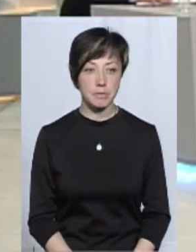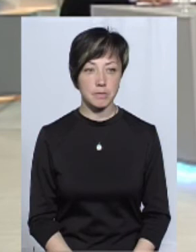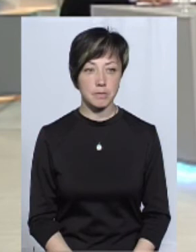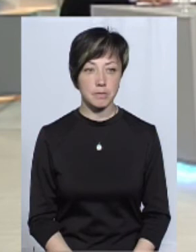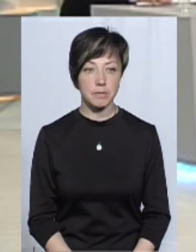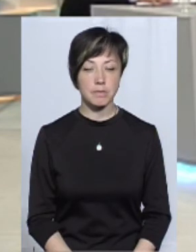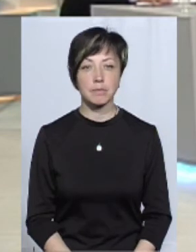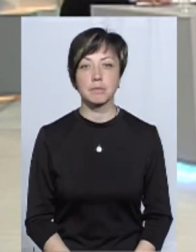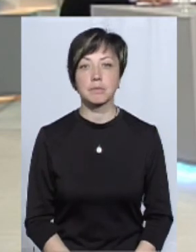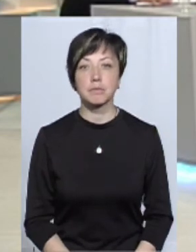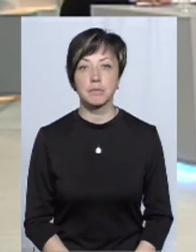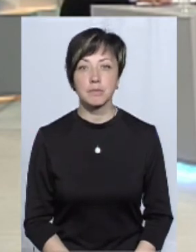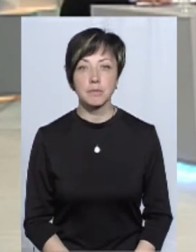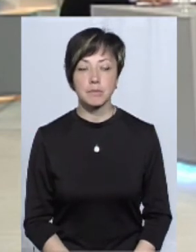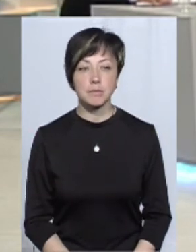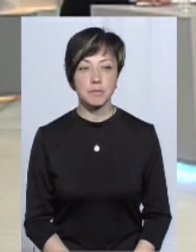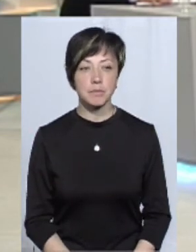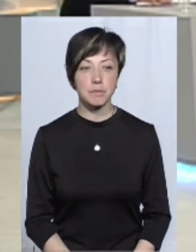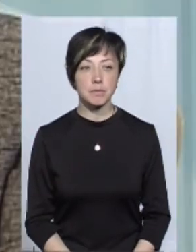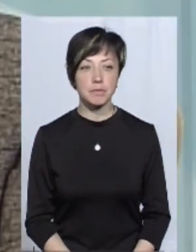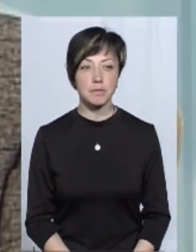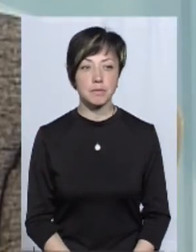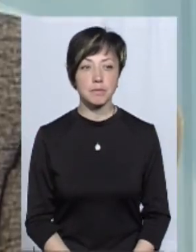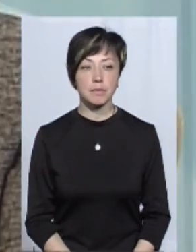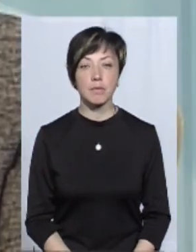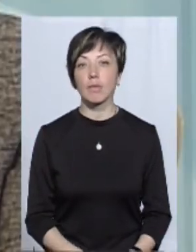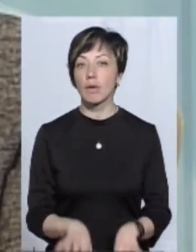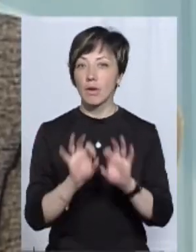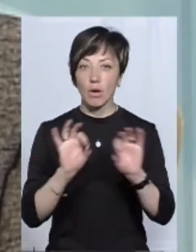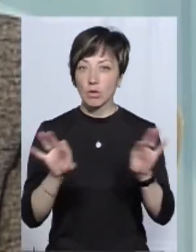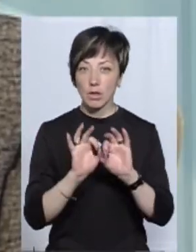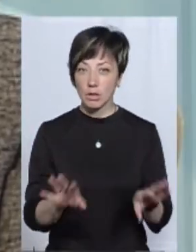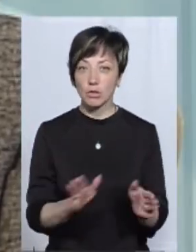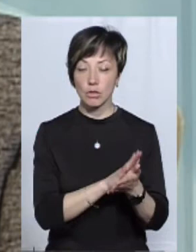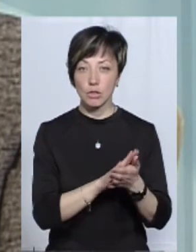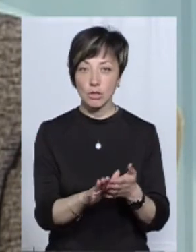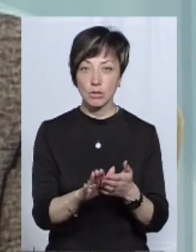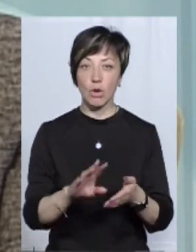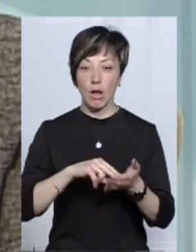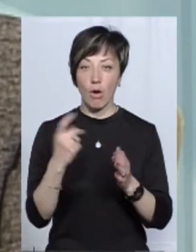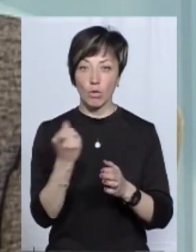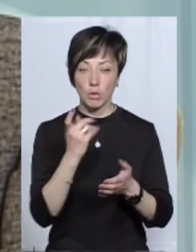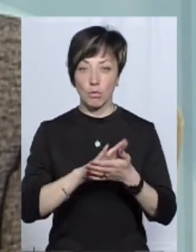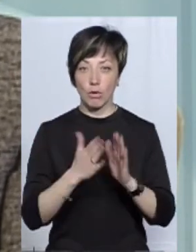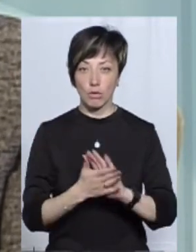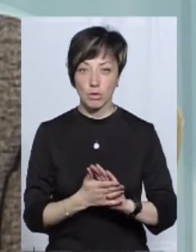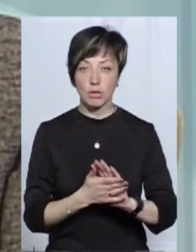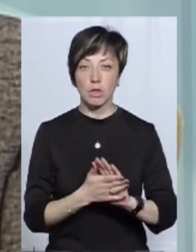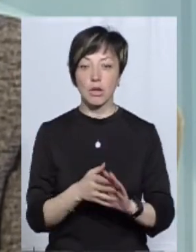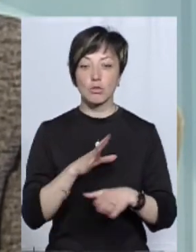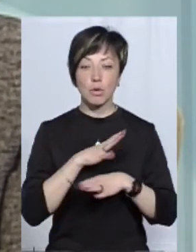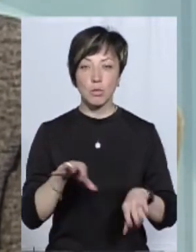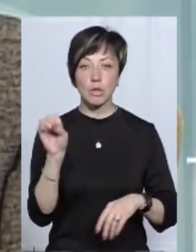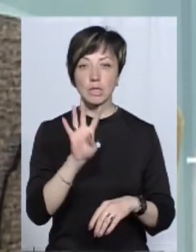являтися визначальним для визначення потоків консолідованих вантажів, про які запитала Наталя Миколаївна, убезпечення від